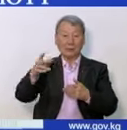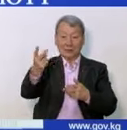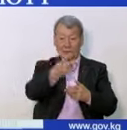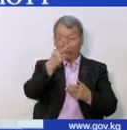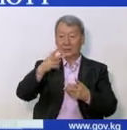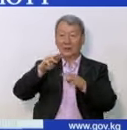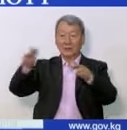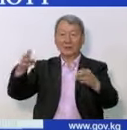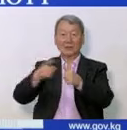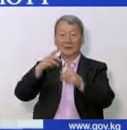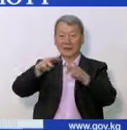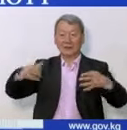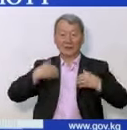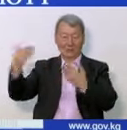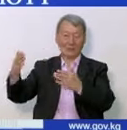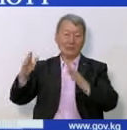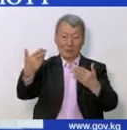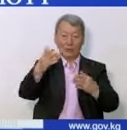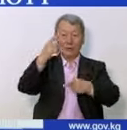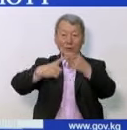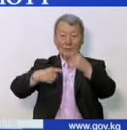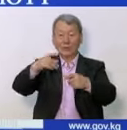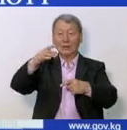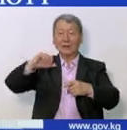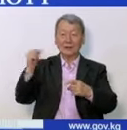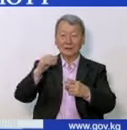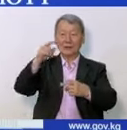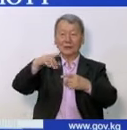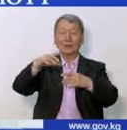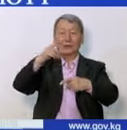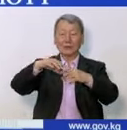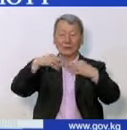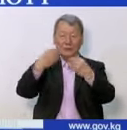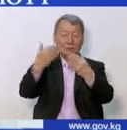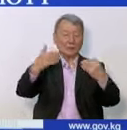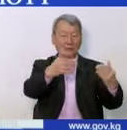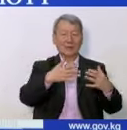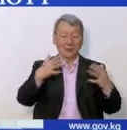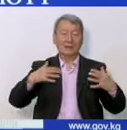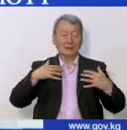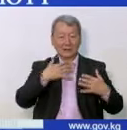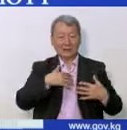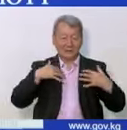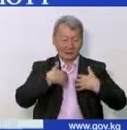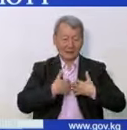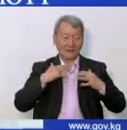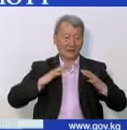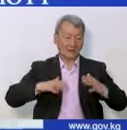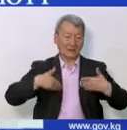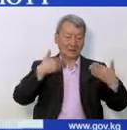выражает родным и близким искреннее соболезнование.